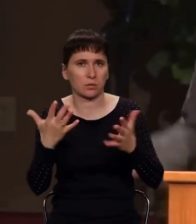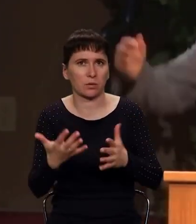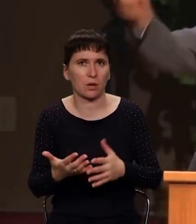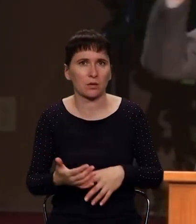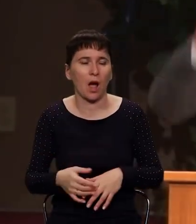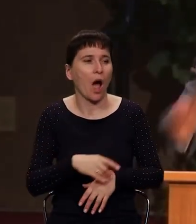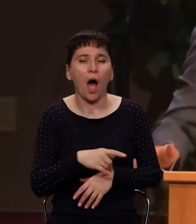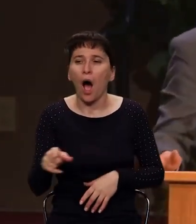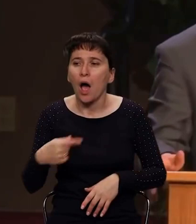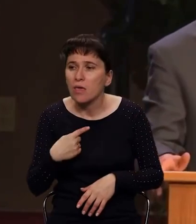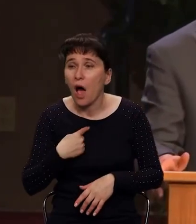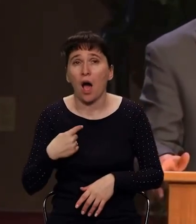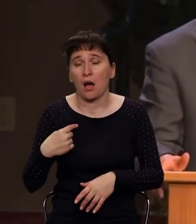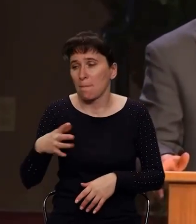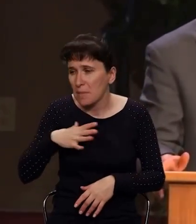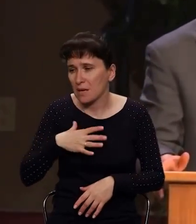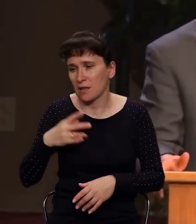не был, и мама ему верит.